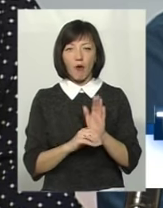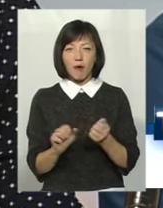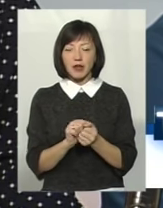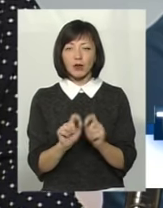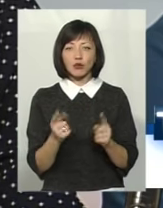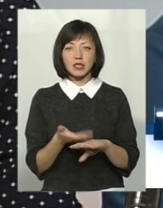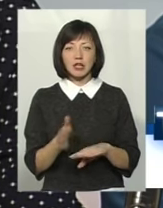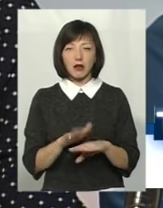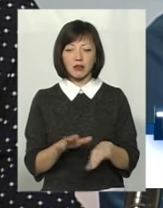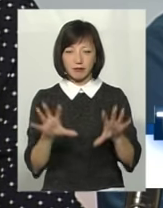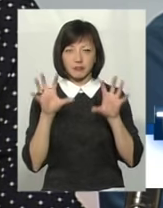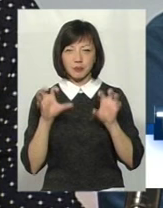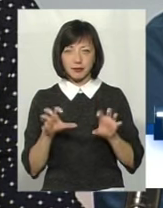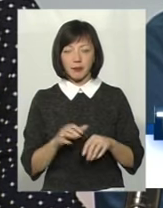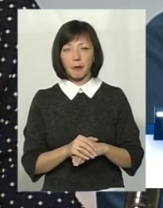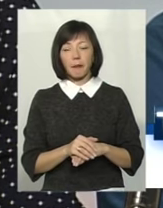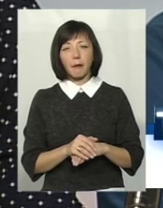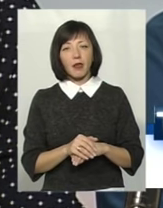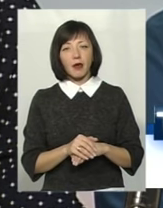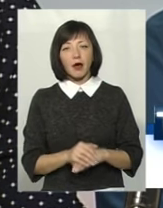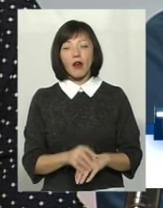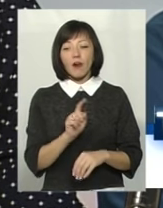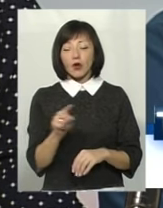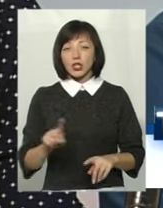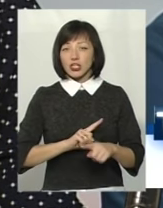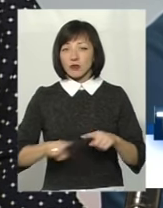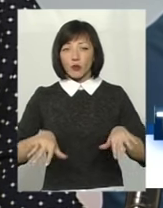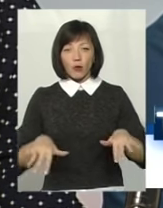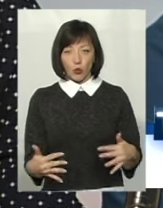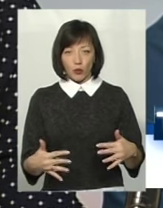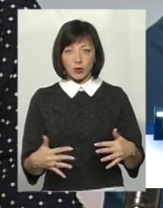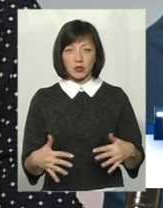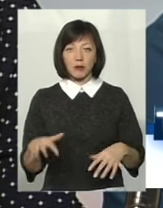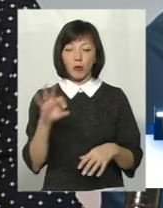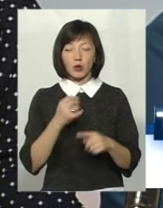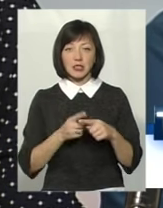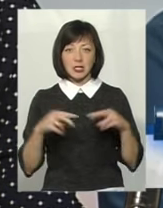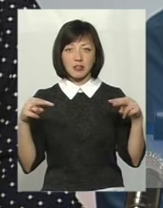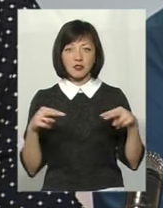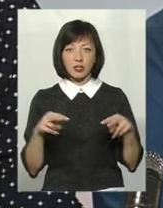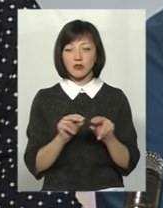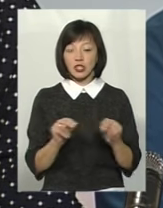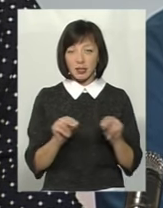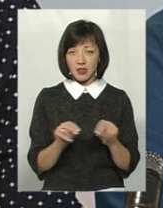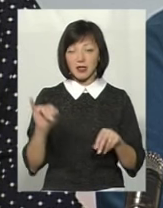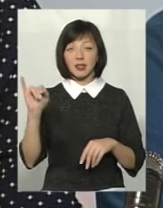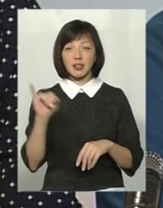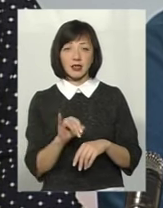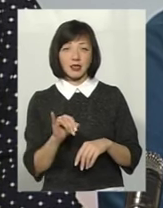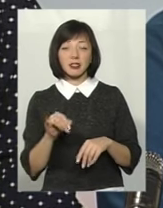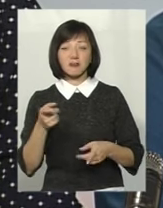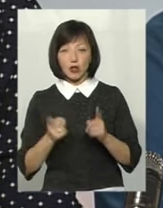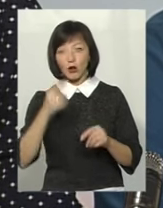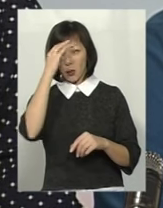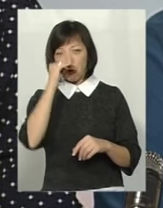дуже складний для їхнього засвоєння. Вони дуже швидко стомлюються. Про це свідчать не тільки вчителі, а й, звичайно,